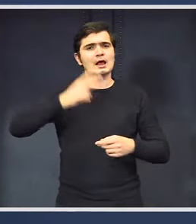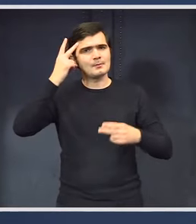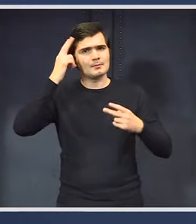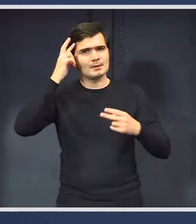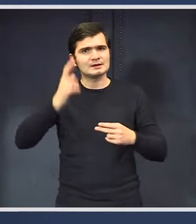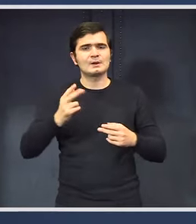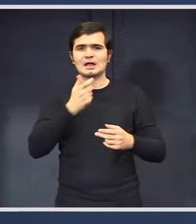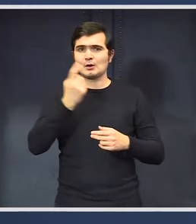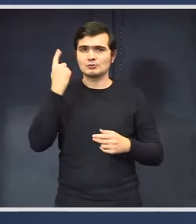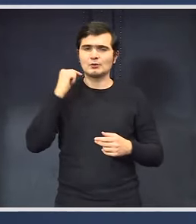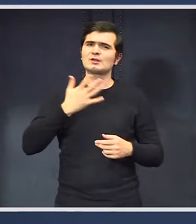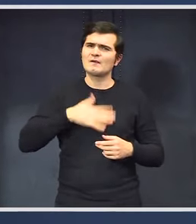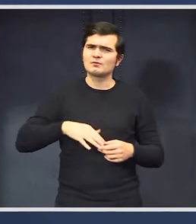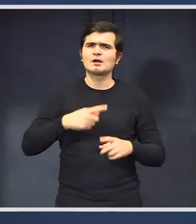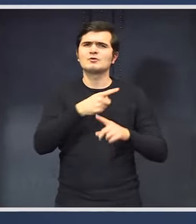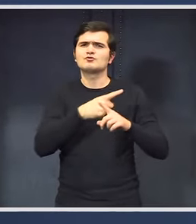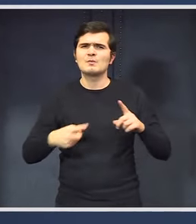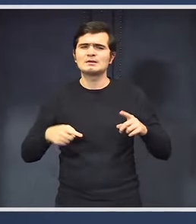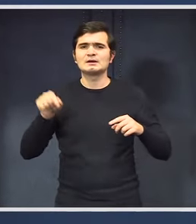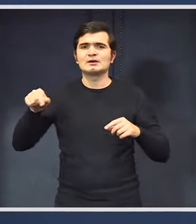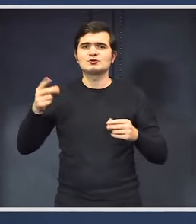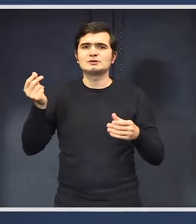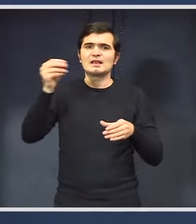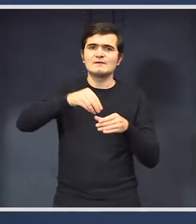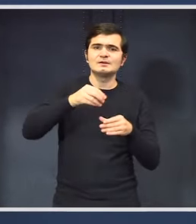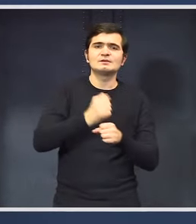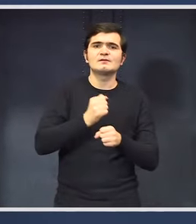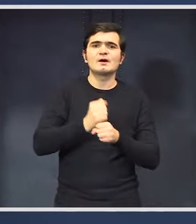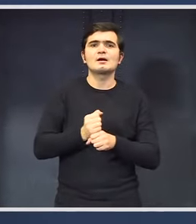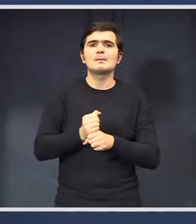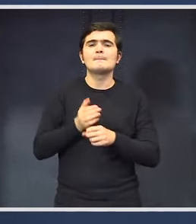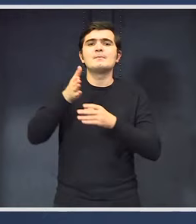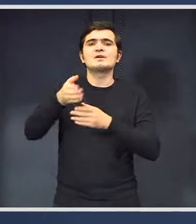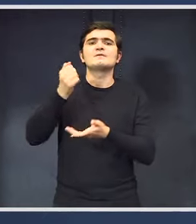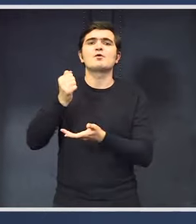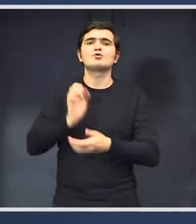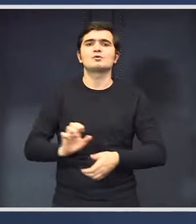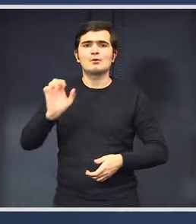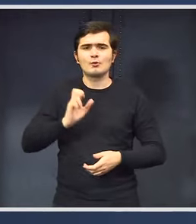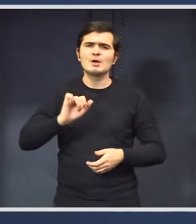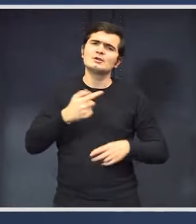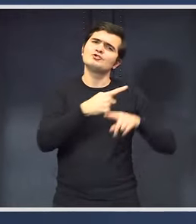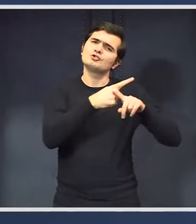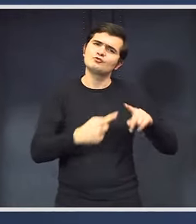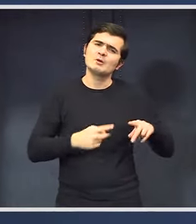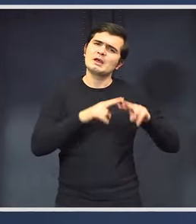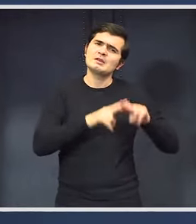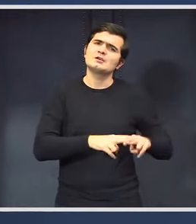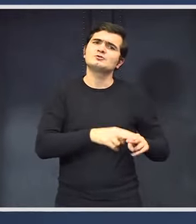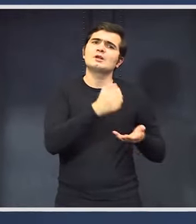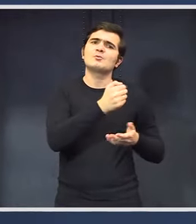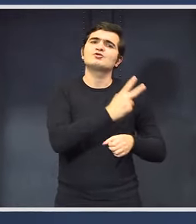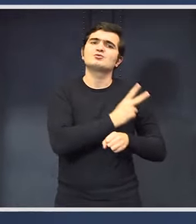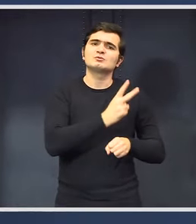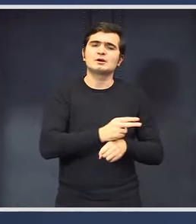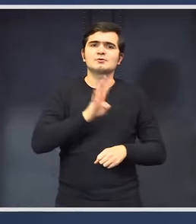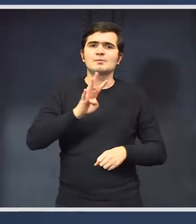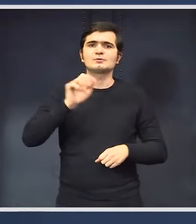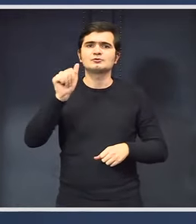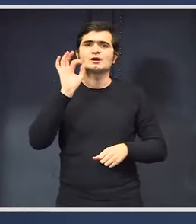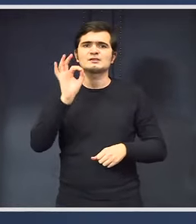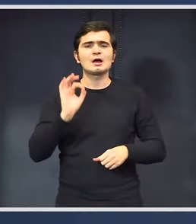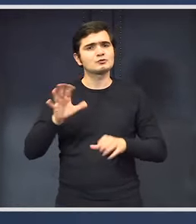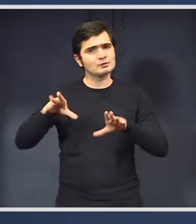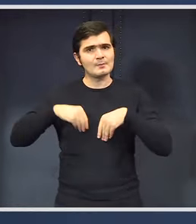respectat, am vrut ca jumătate din aceste investiții să fie făcute pe fonduri europene, jumătate de la buget. Au fost 46% făcute din